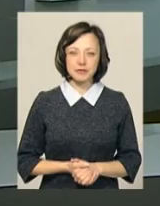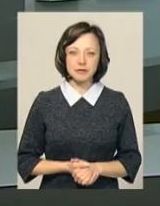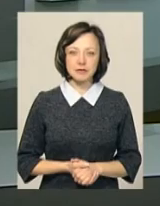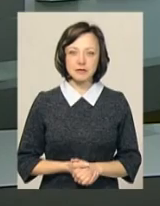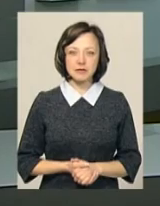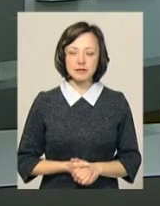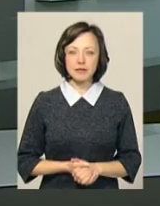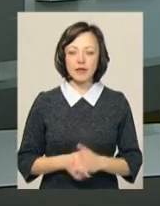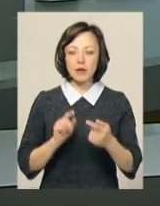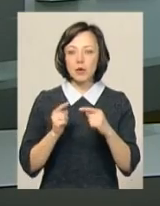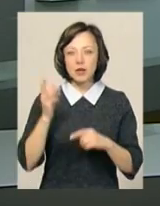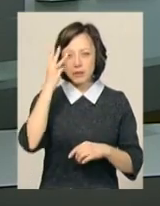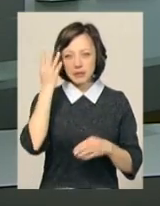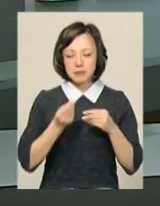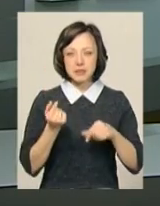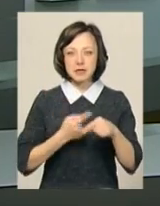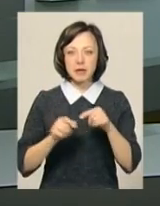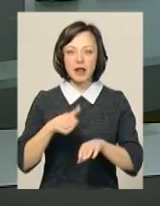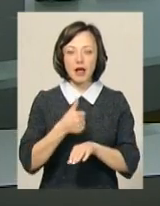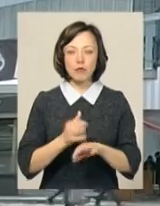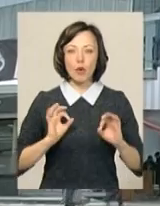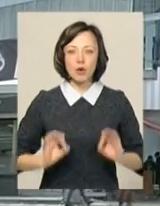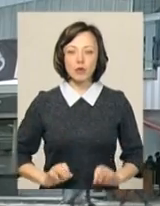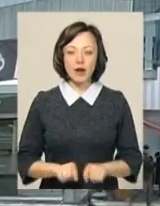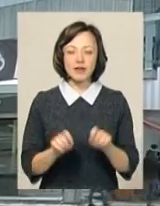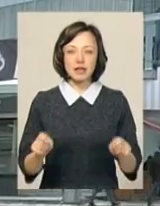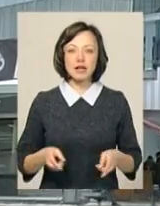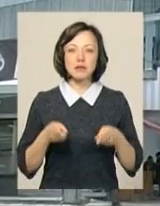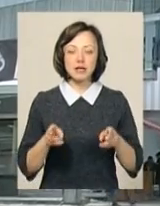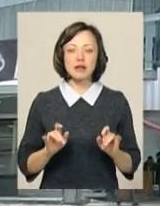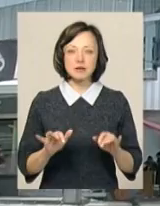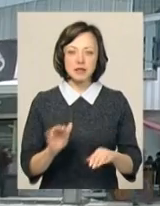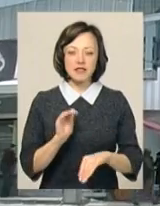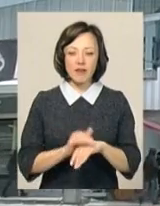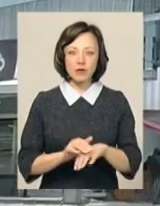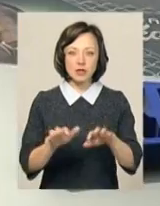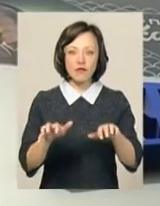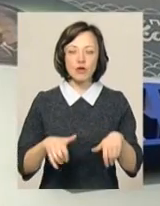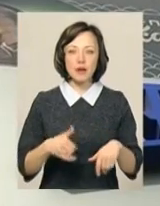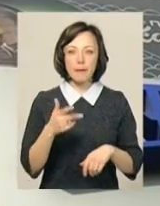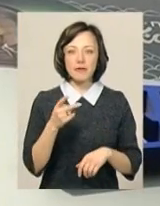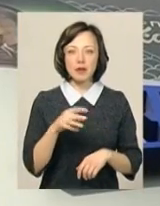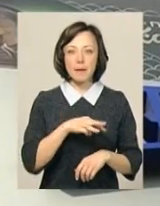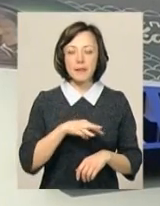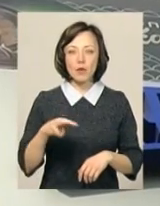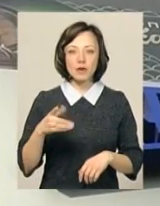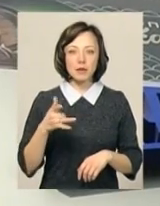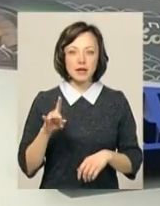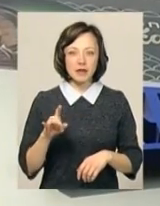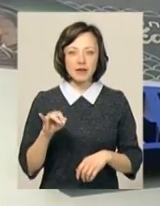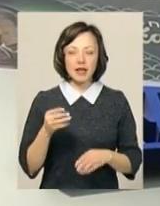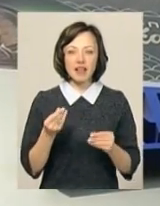Проти хмельницьких бізнесменів Генпрокуратура України відкрила кримінальне провадження за фактом заволодіння майже півтора мільйонами гривень